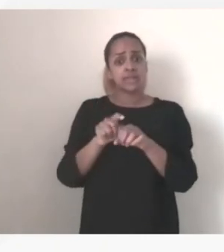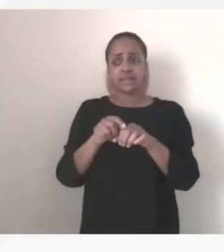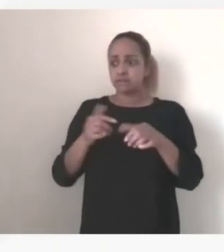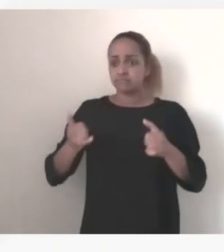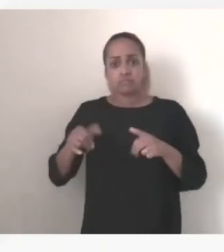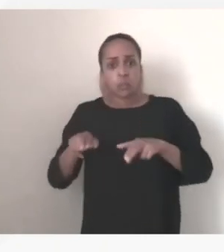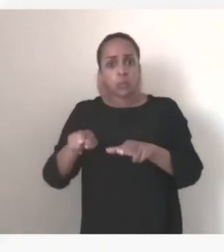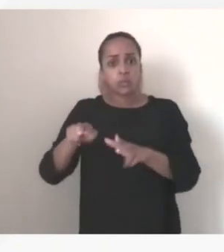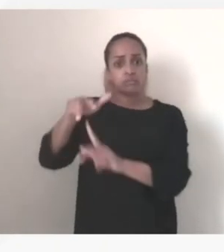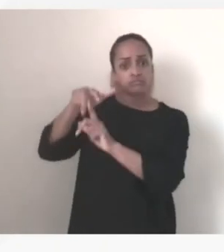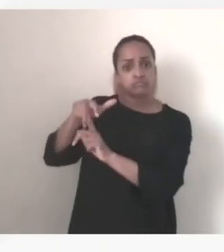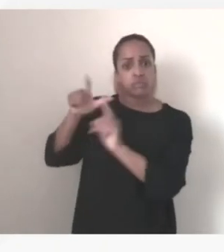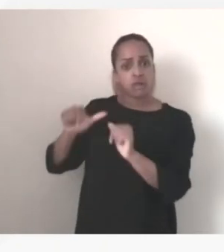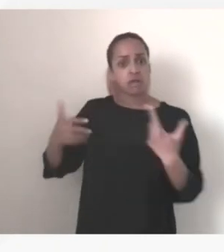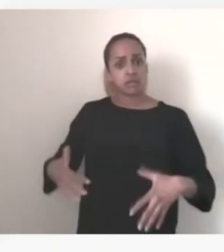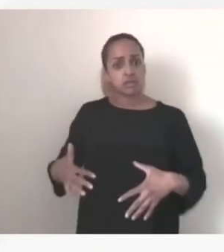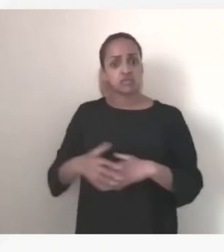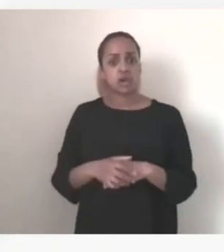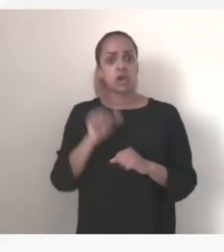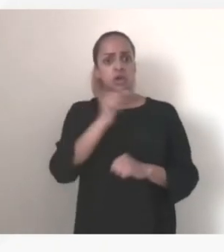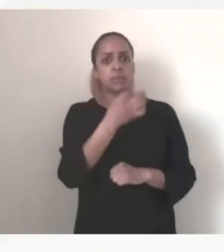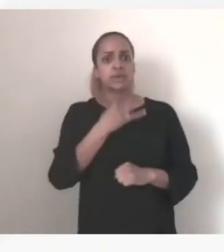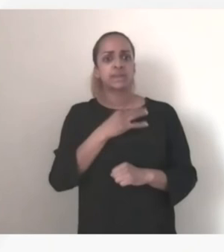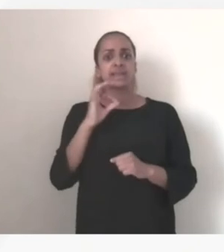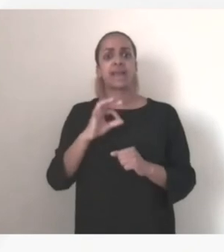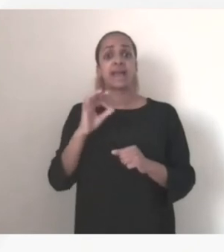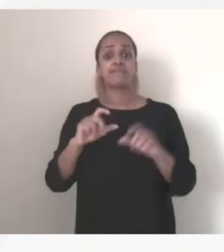préciser ce qui a été demandé et fait sur l'occupation de la bande passante